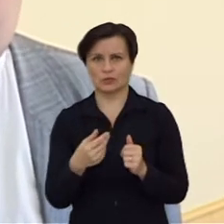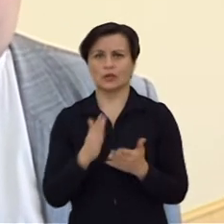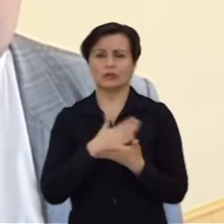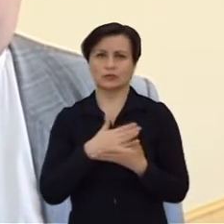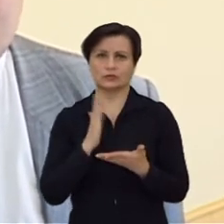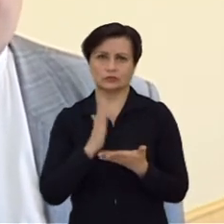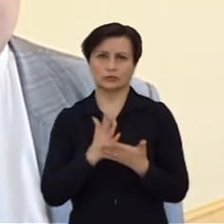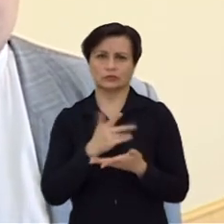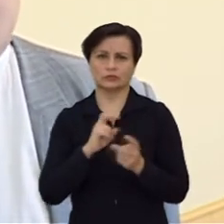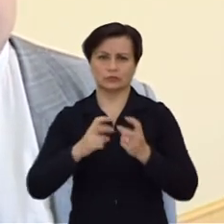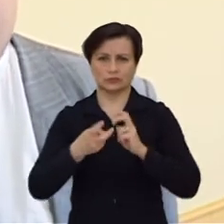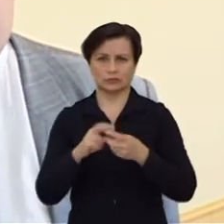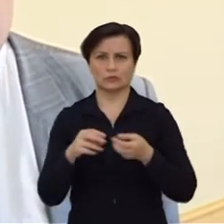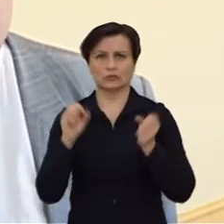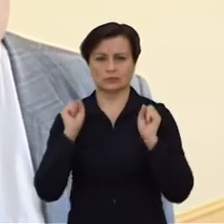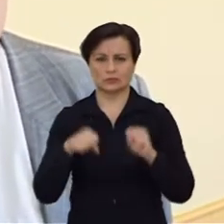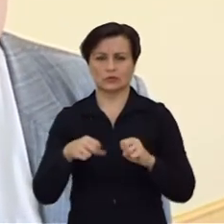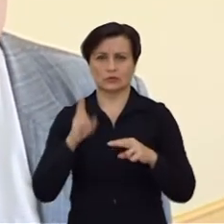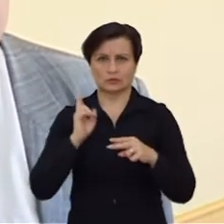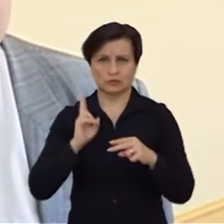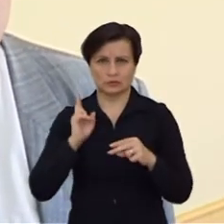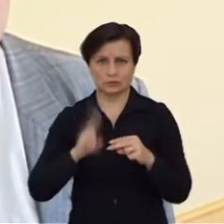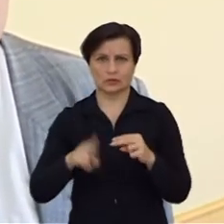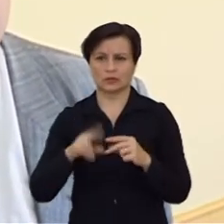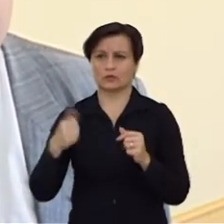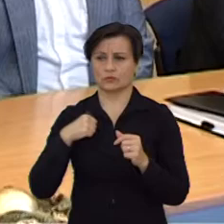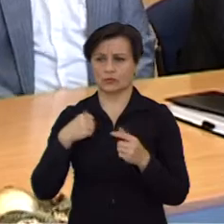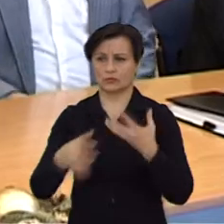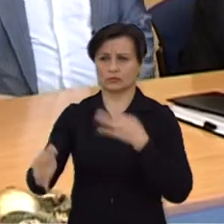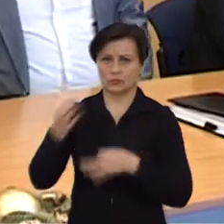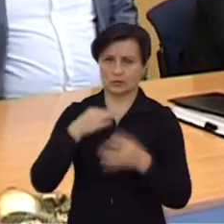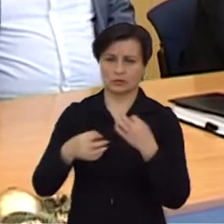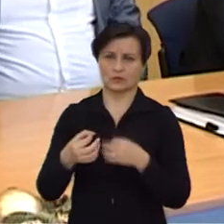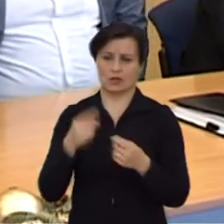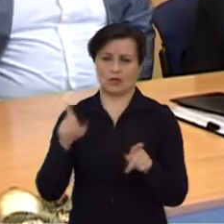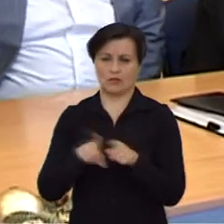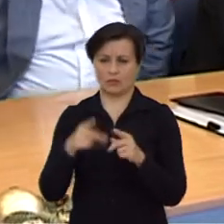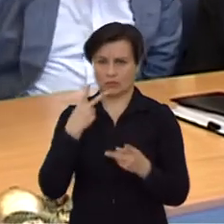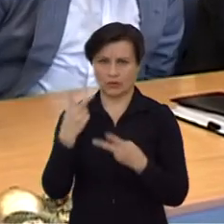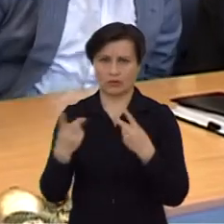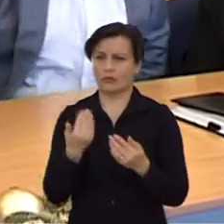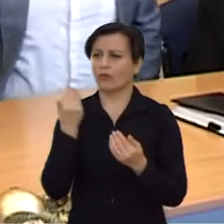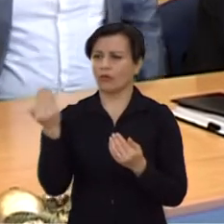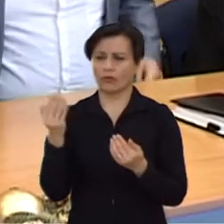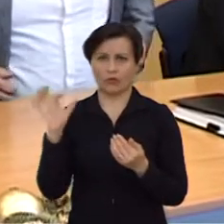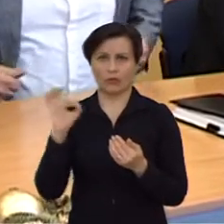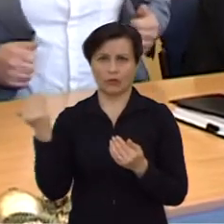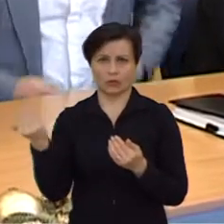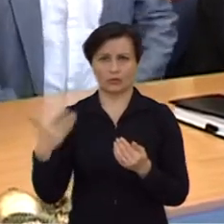tikrai yra problemų, kurias reikėtų spręsti. Ir žmonės tai išsako, ir žmonės tai parodo savo gyvenimo būdų.